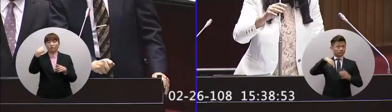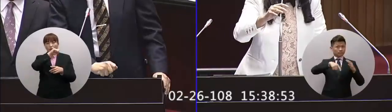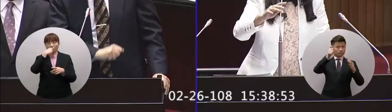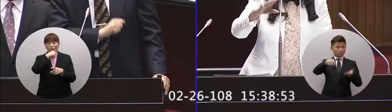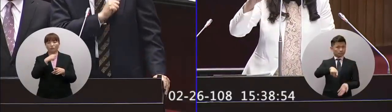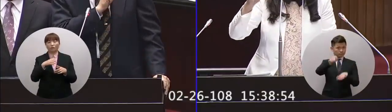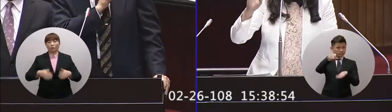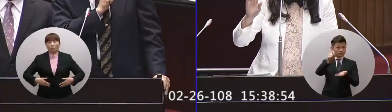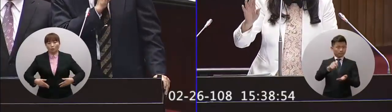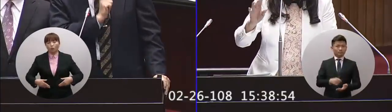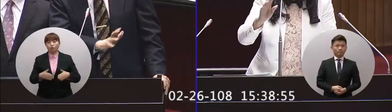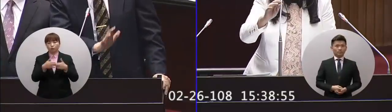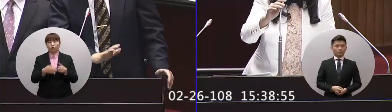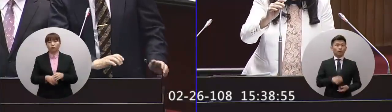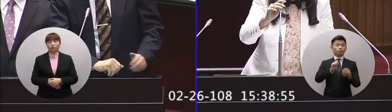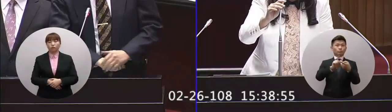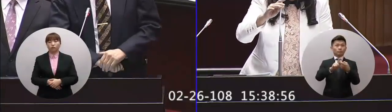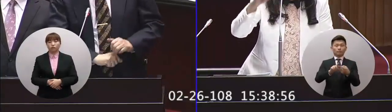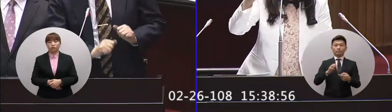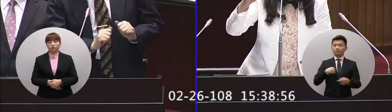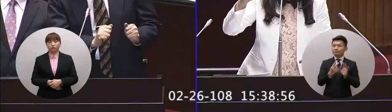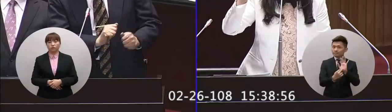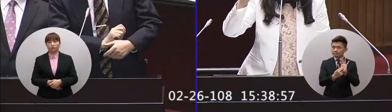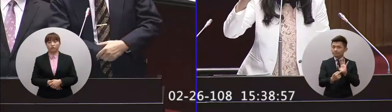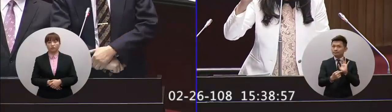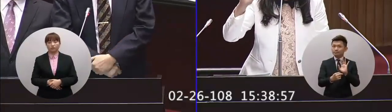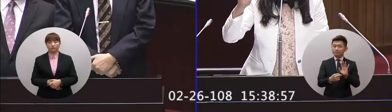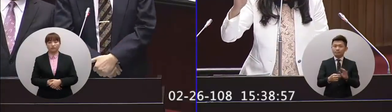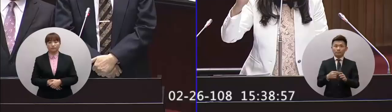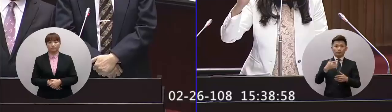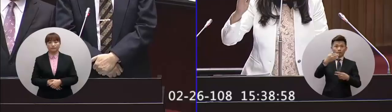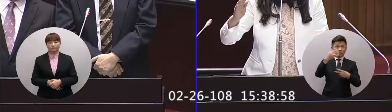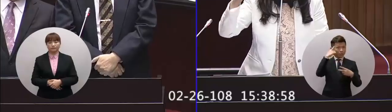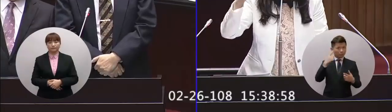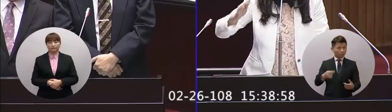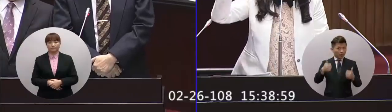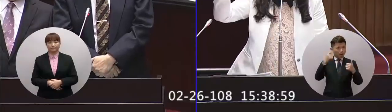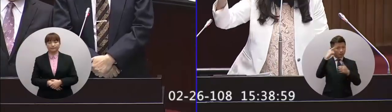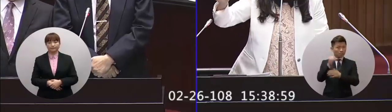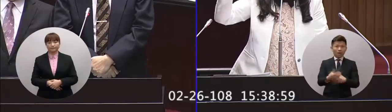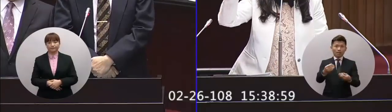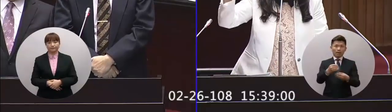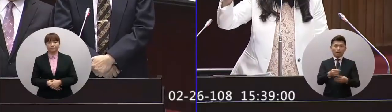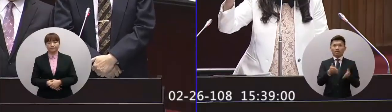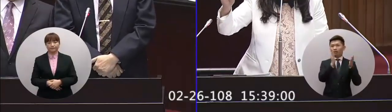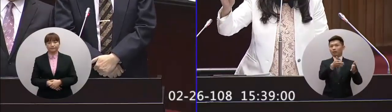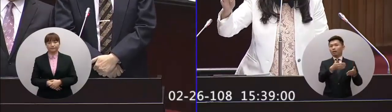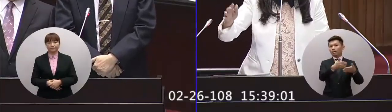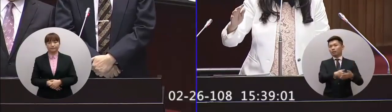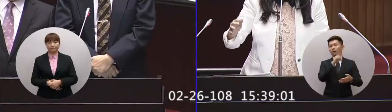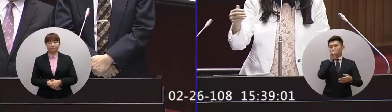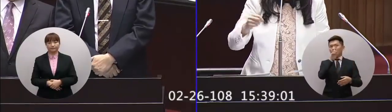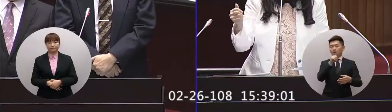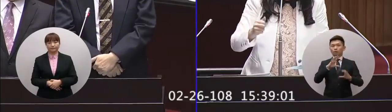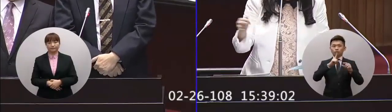有破感沒有錯但是我說問題是沒有承認九二共識之下你一直怪大陸說他們秉持一個